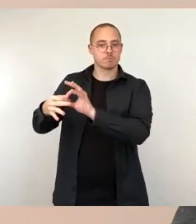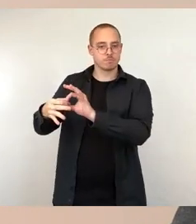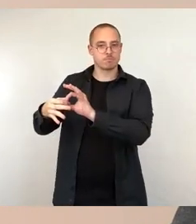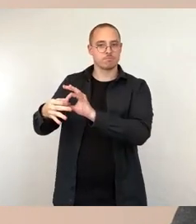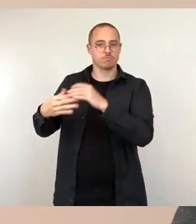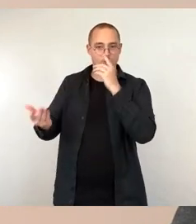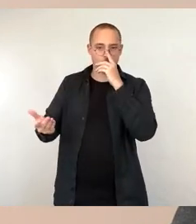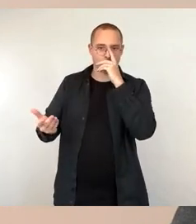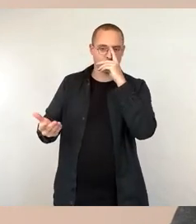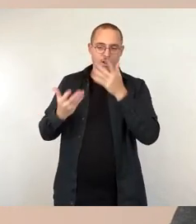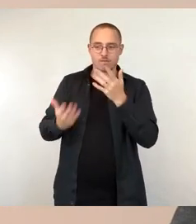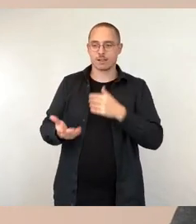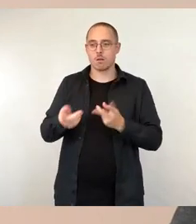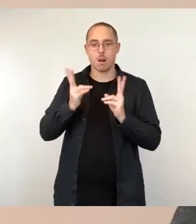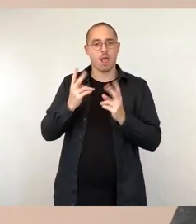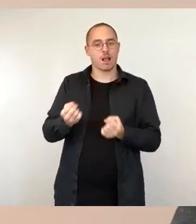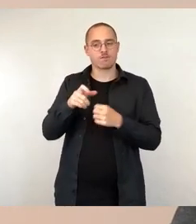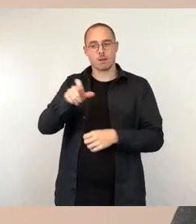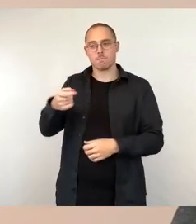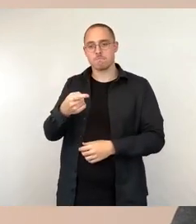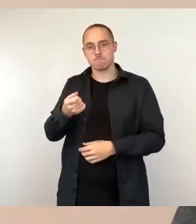Ja, das sind so Maßnahmen.